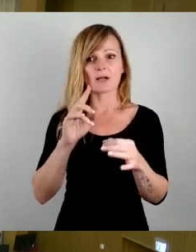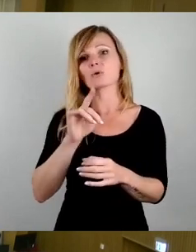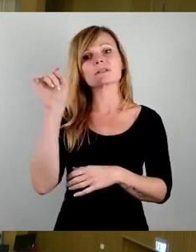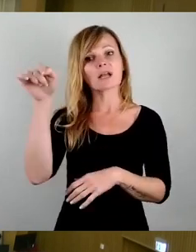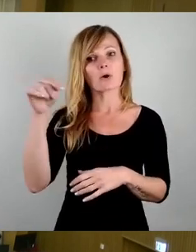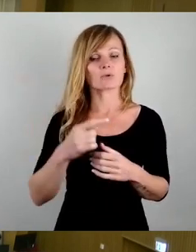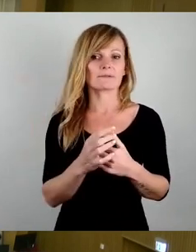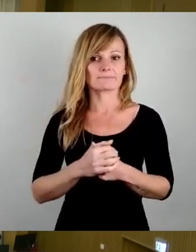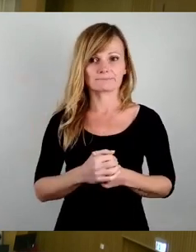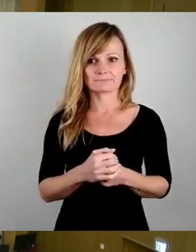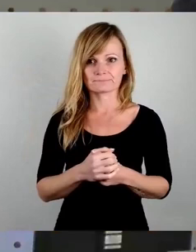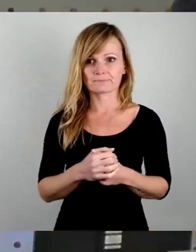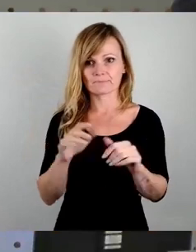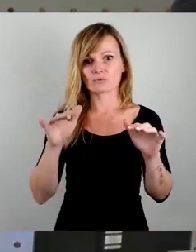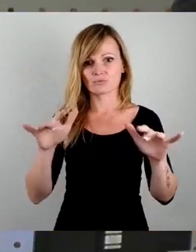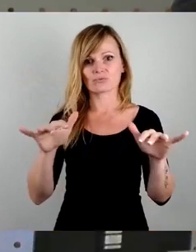Stream.